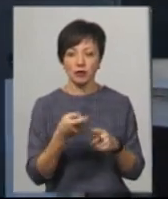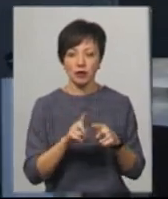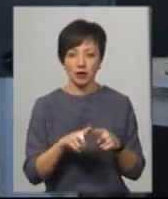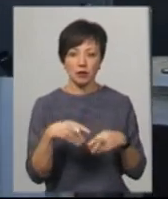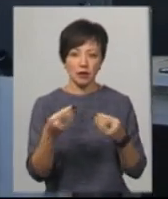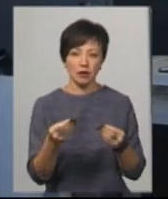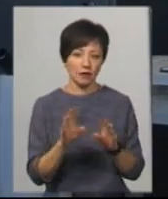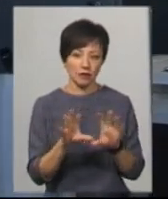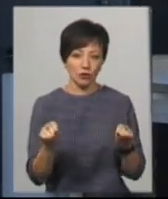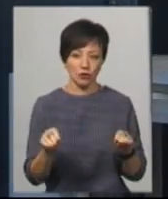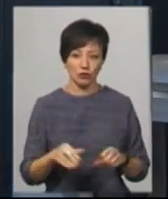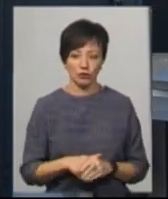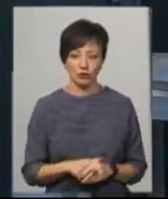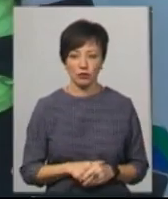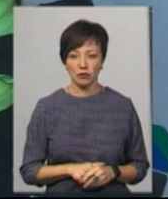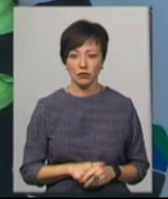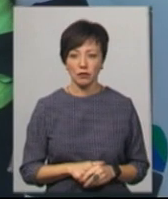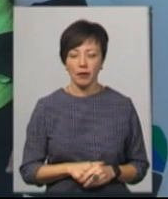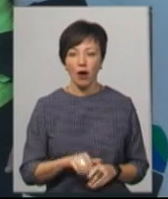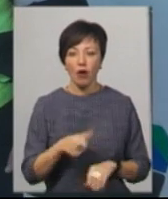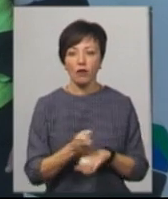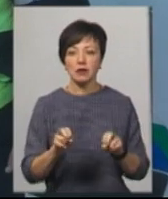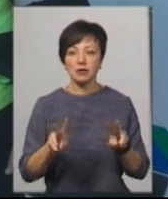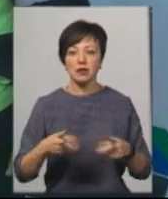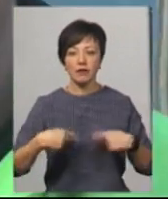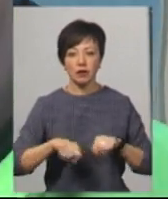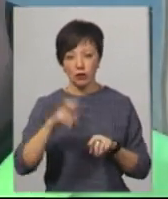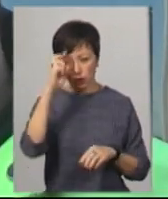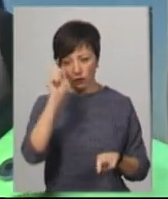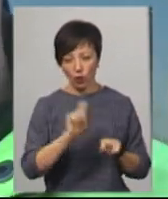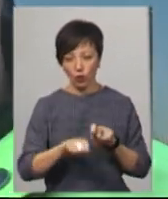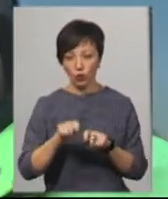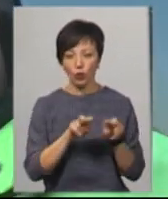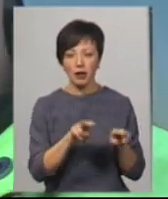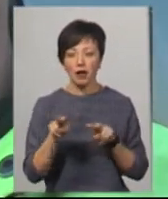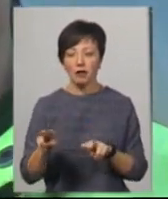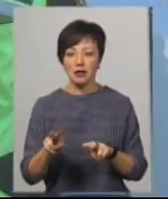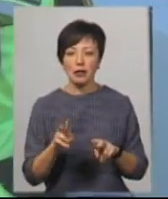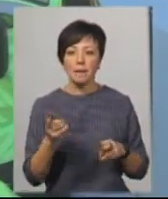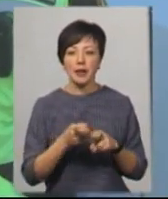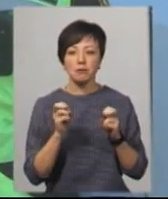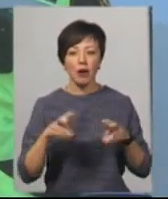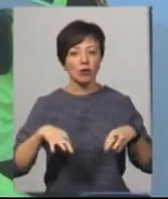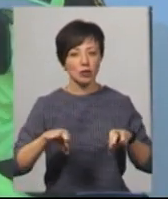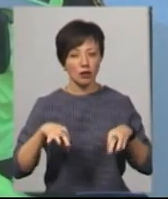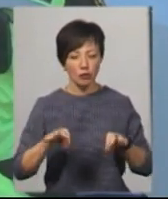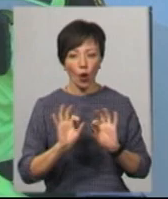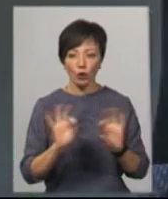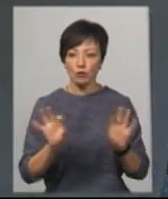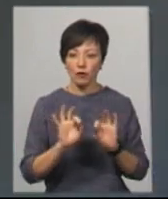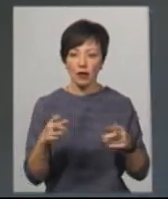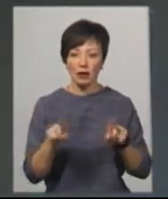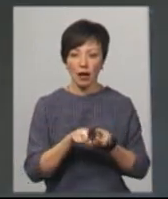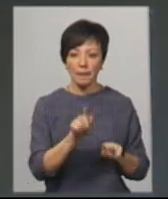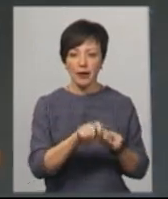даєш їм квитки, ми відкази вже не беремо. Головний спеціаліст відділу державного контролю та нагляду за безпекою на транспорті Сергій Панчук розповідає,